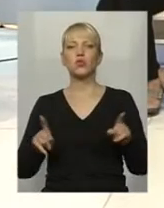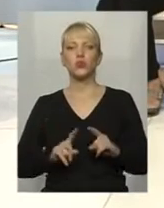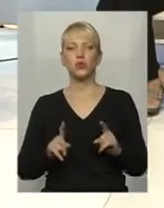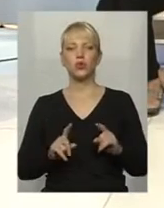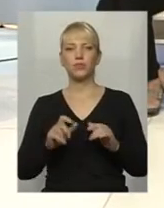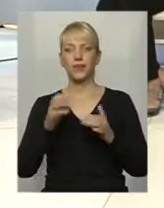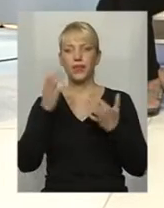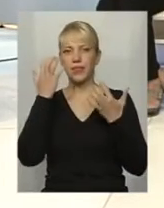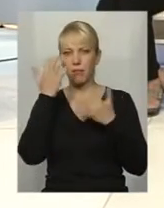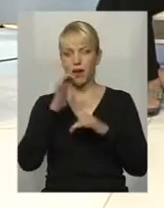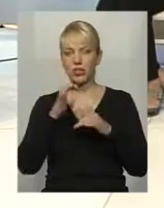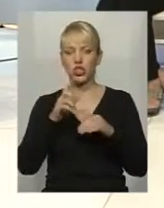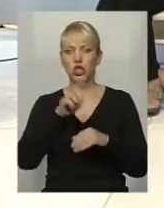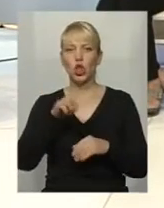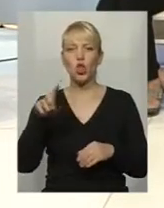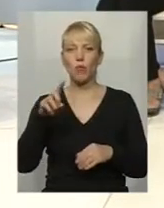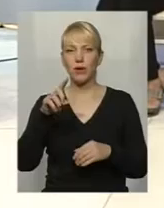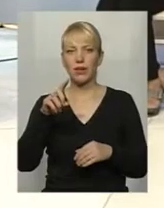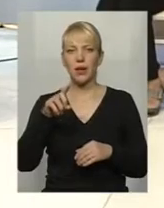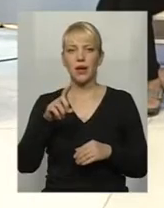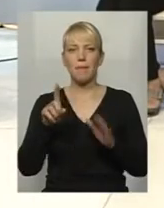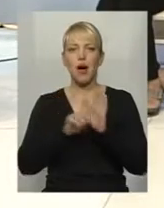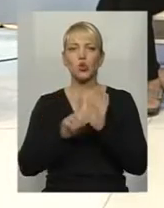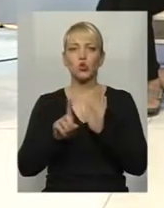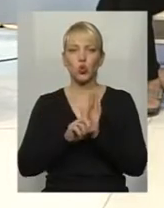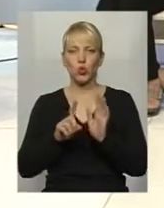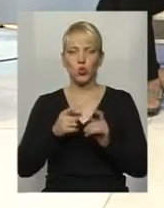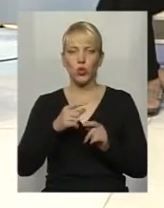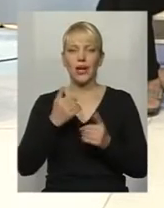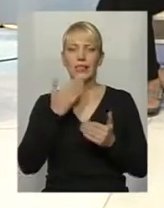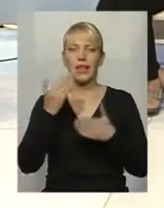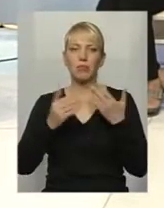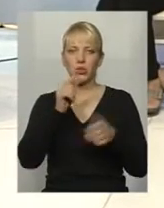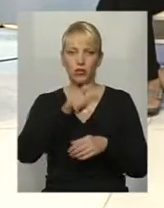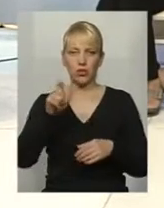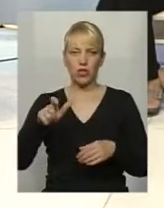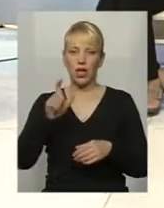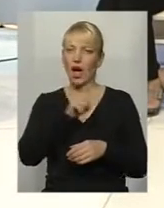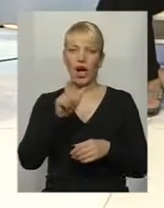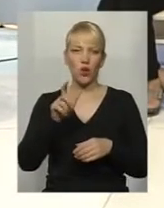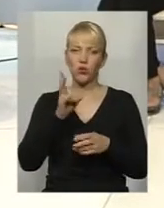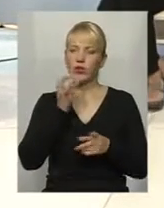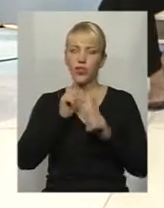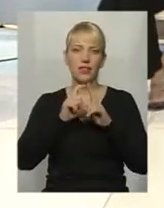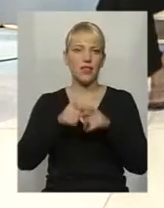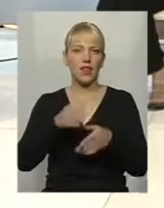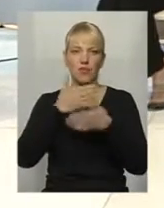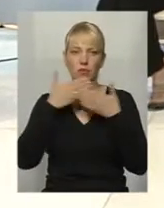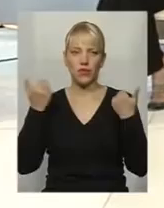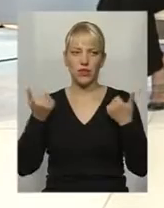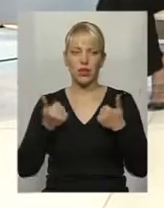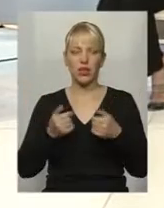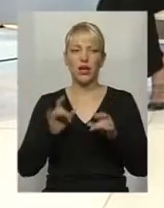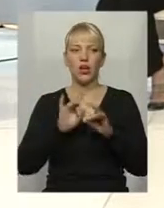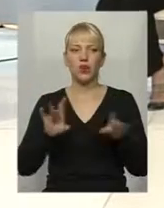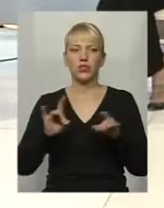бачили номера маршруту і запитували оточуючих, і вони їм не казали. Бо це в нас ще з'явилося таке...